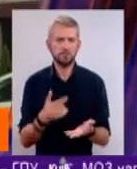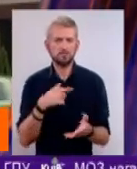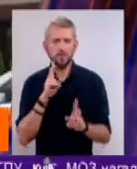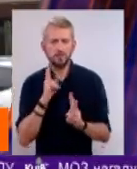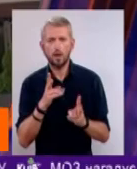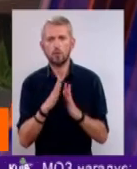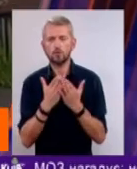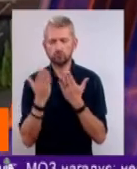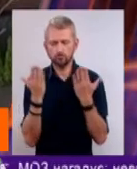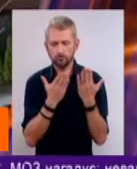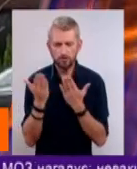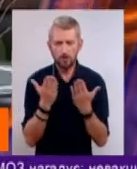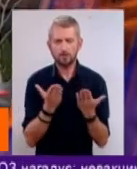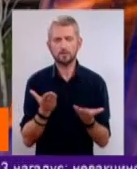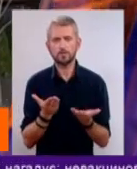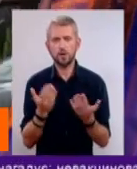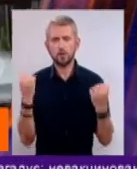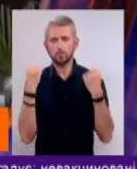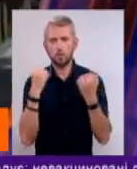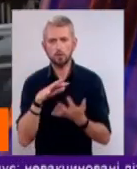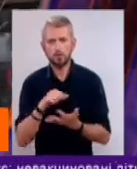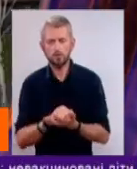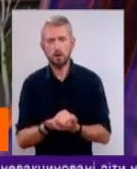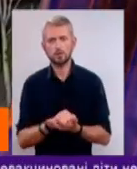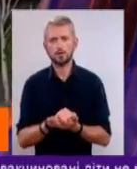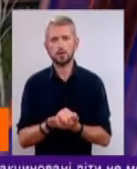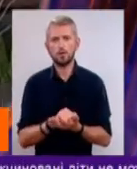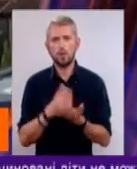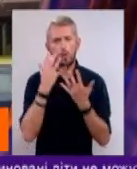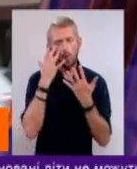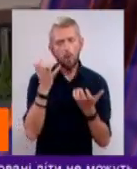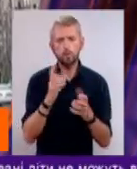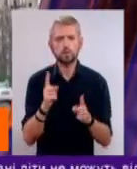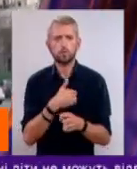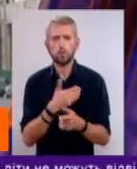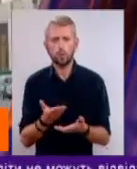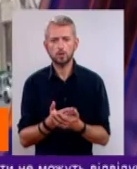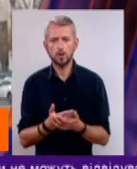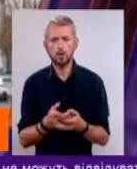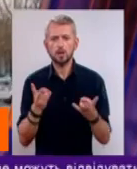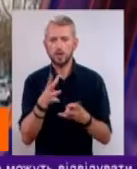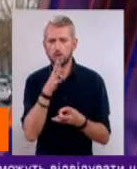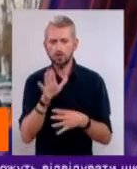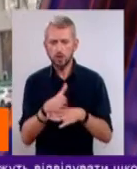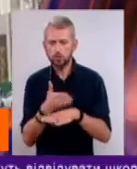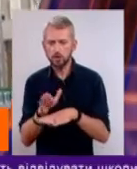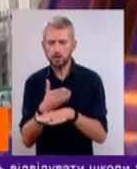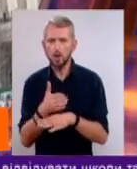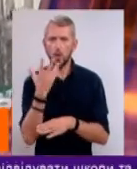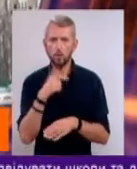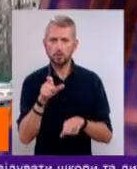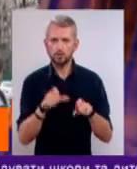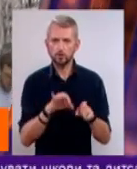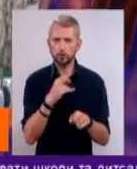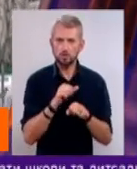знаю, там, книжку читати, спортом займатися, хобі, що угодно. Треба просто час розподілити, коли ви сидите в